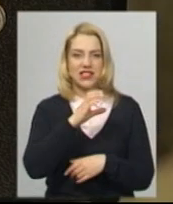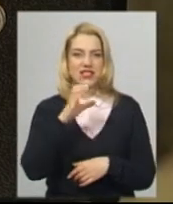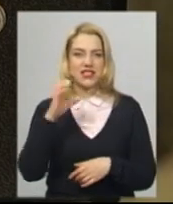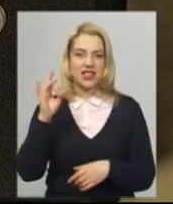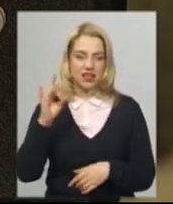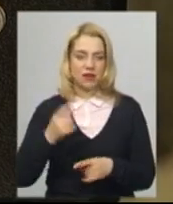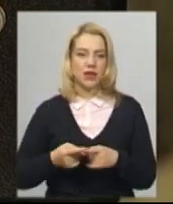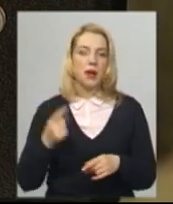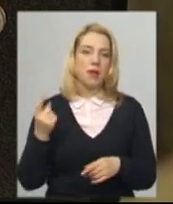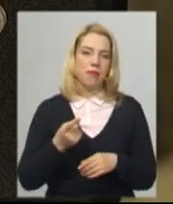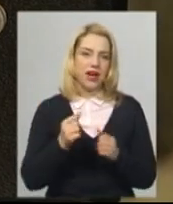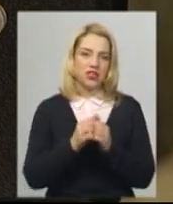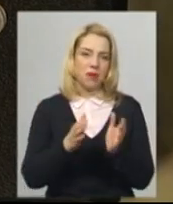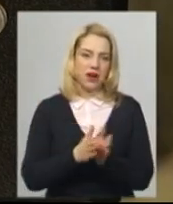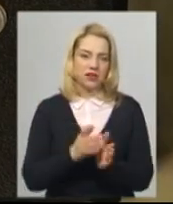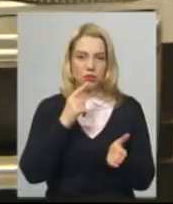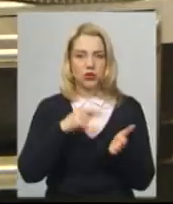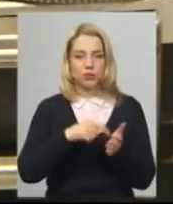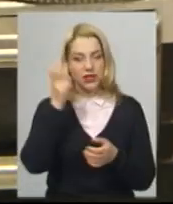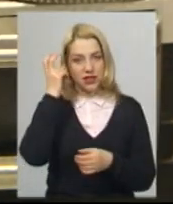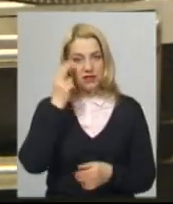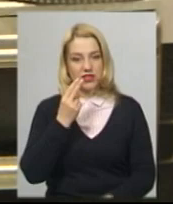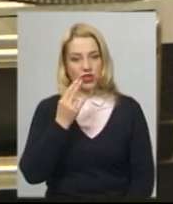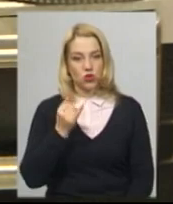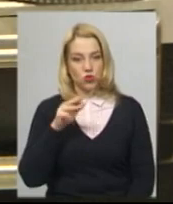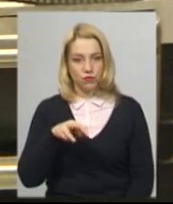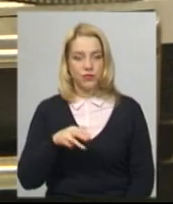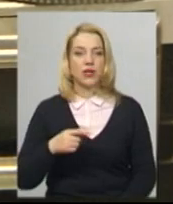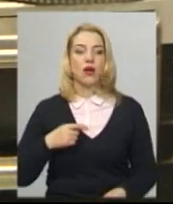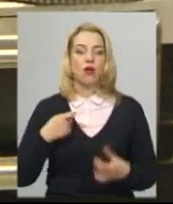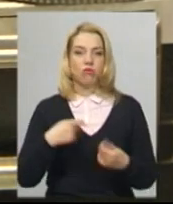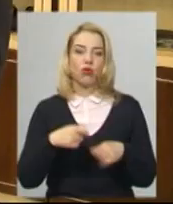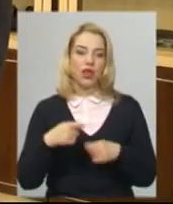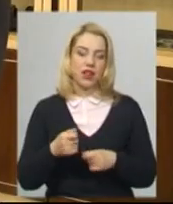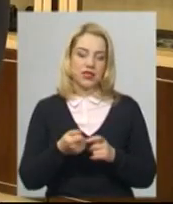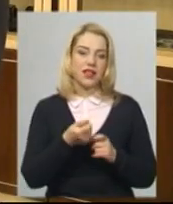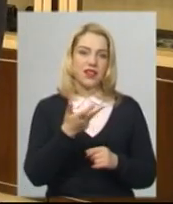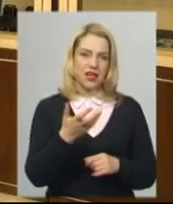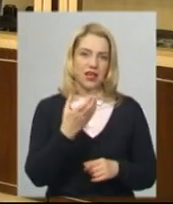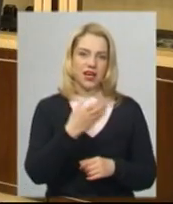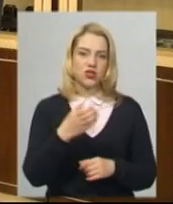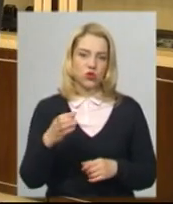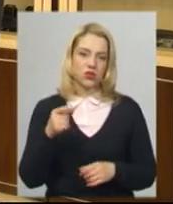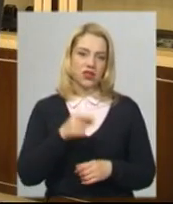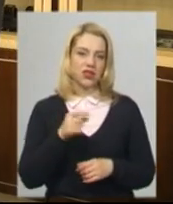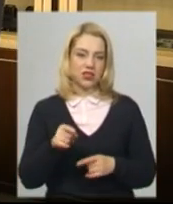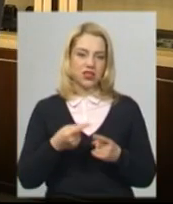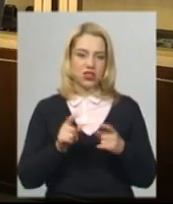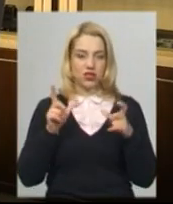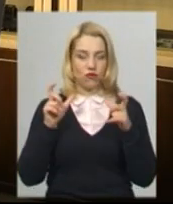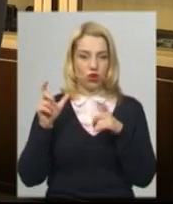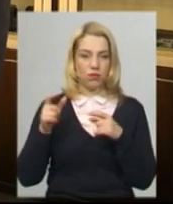Перша партія цих фотоапаратів потрапила до «Київського ЦУМу». Продалось декілька сотень чи тисяч фотоапаратів,